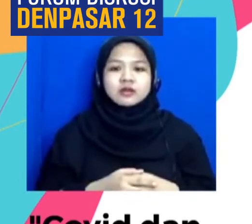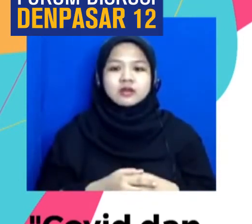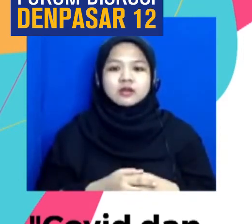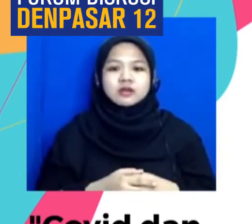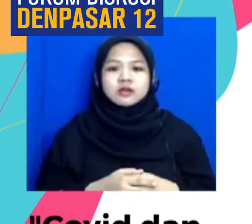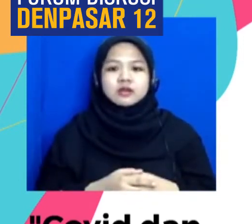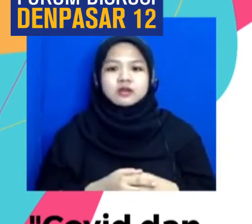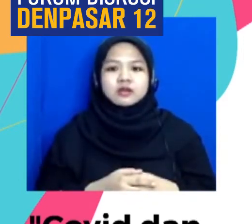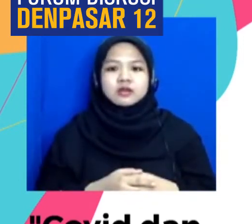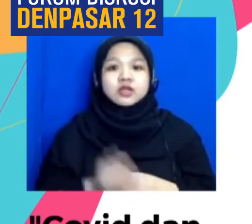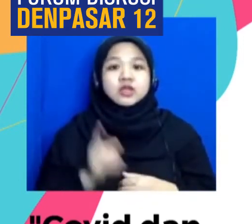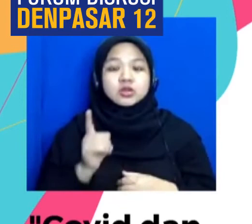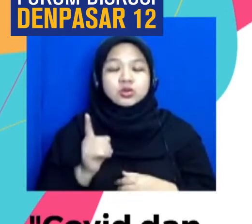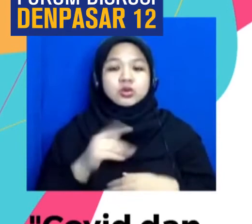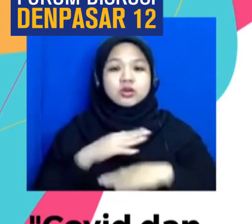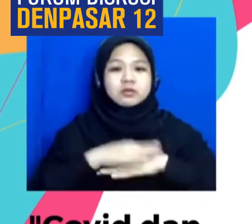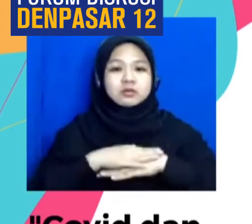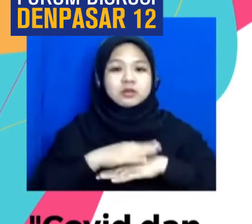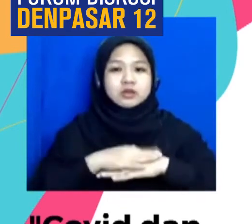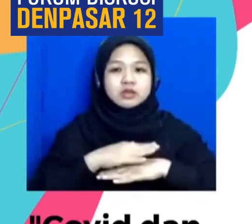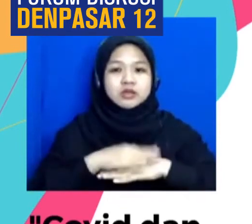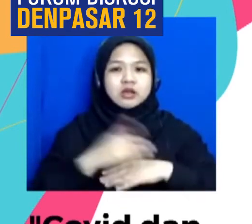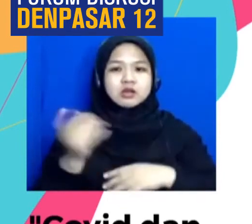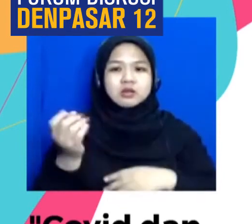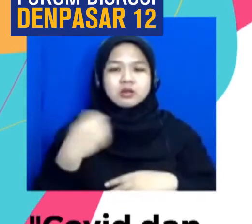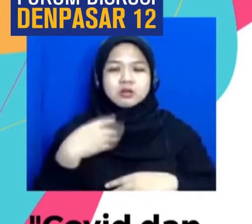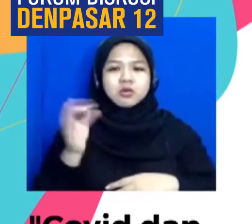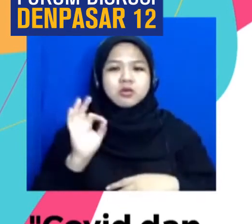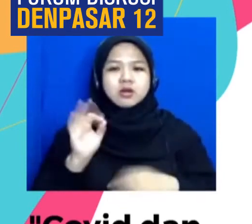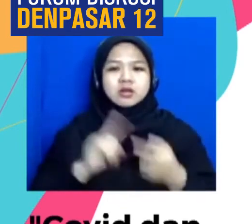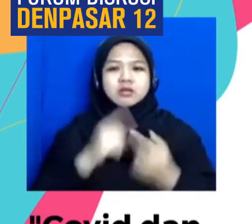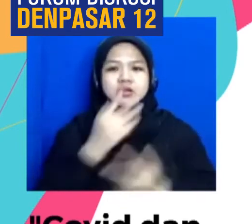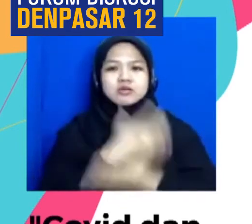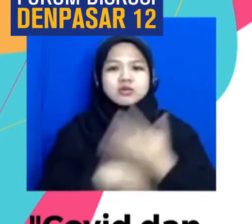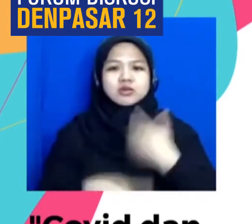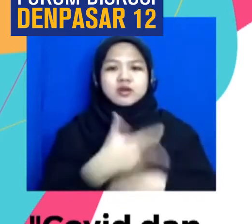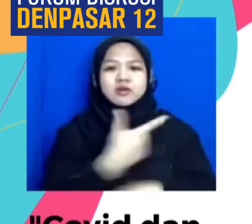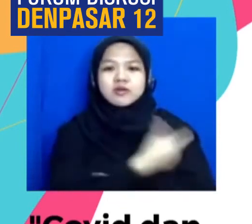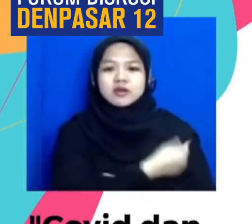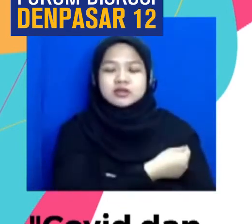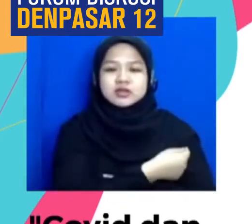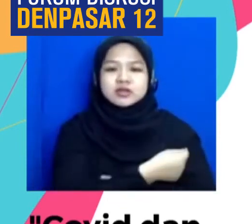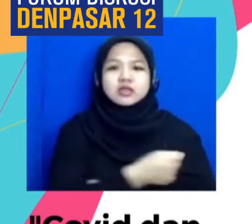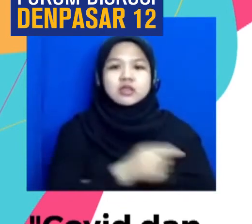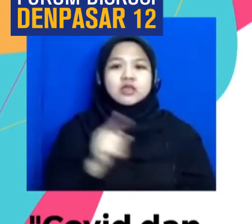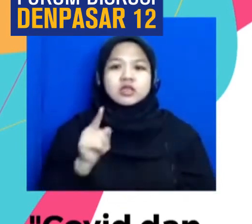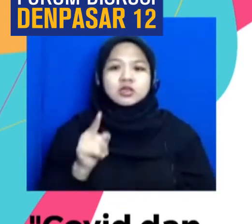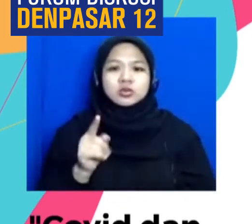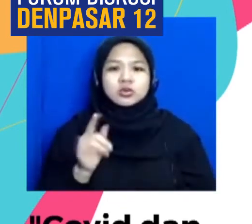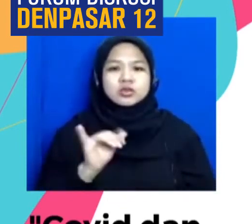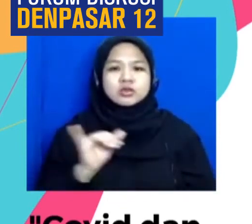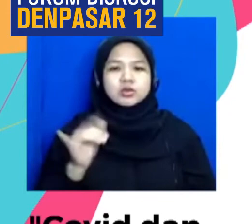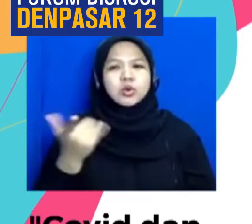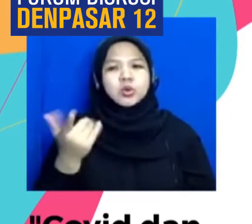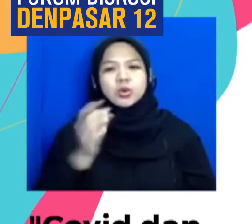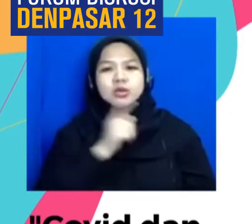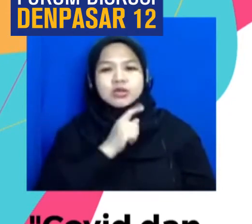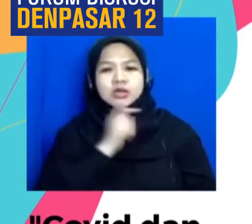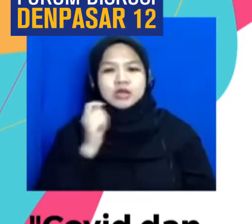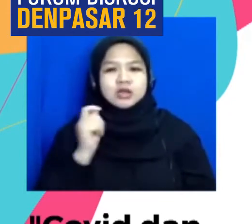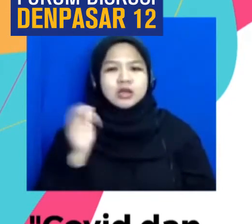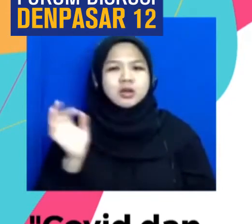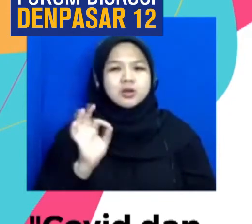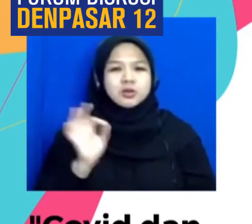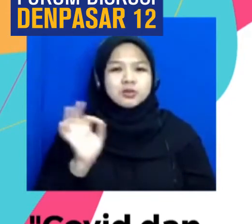Berita Bahwa Belum Ada Teman Disabilitas Memasukkan Vaksin Itu Seperti Oh Ternyata Emang Belum